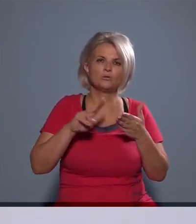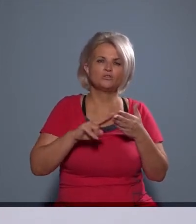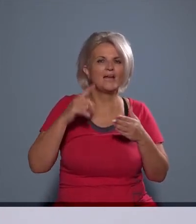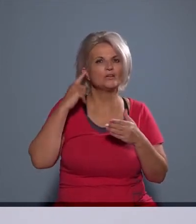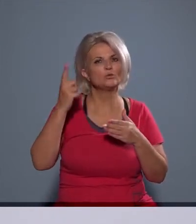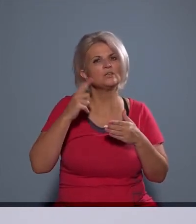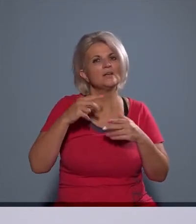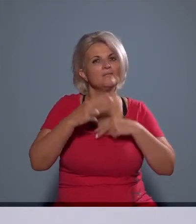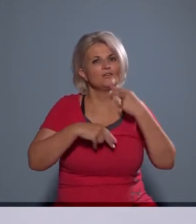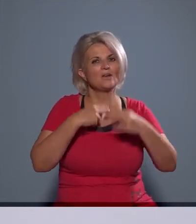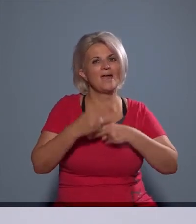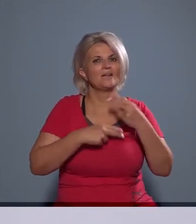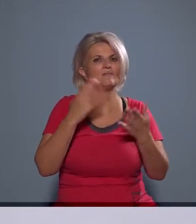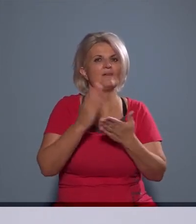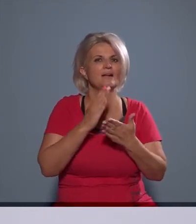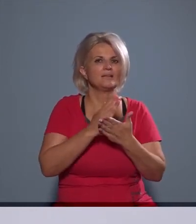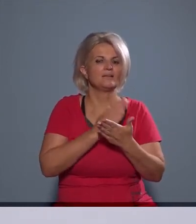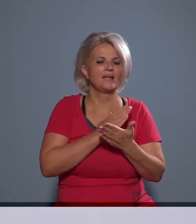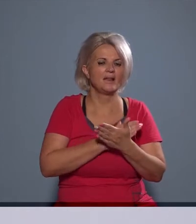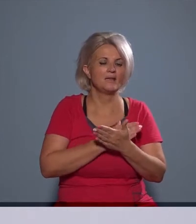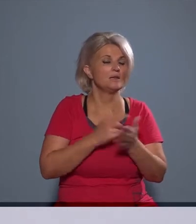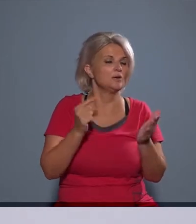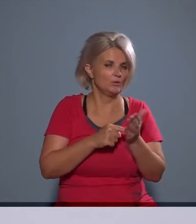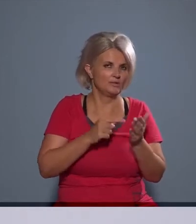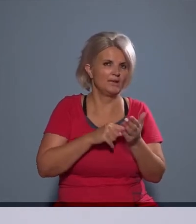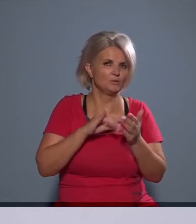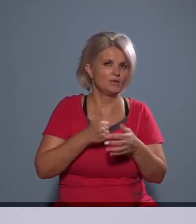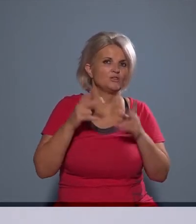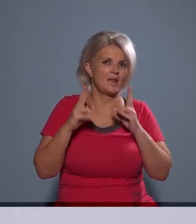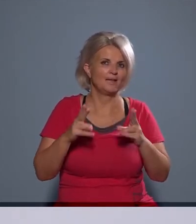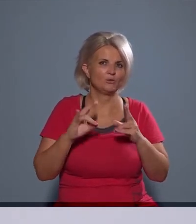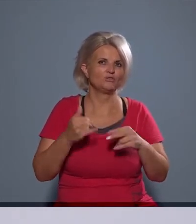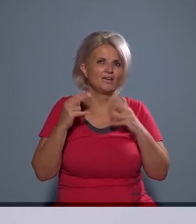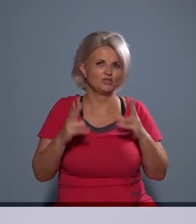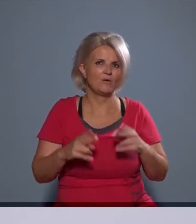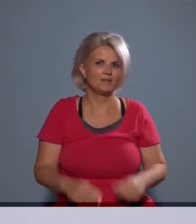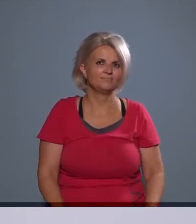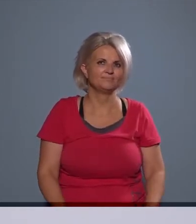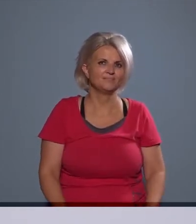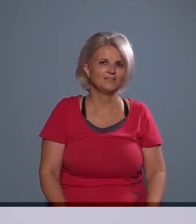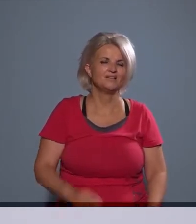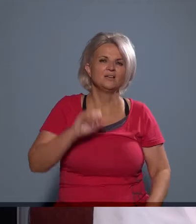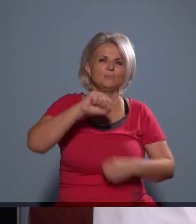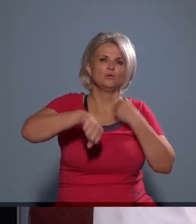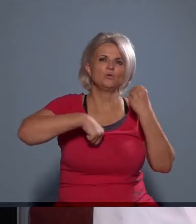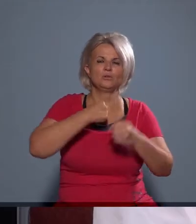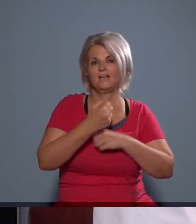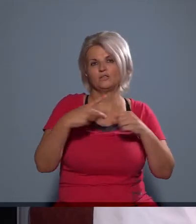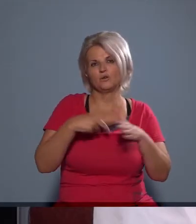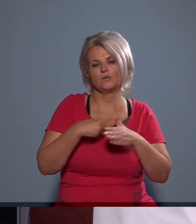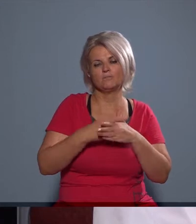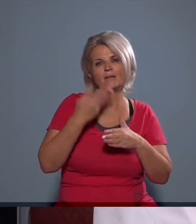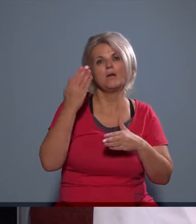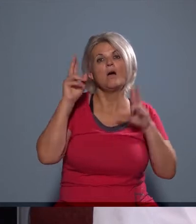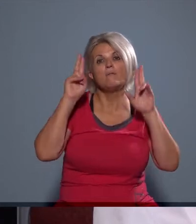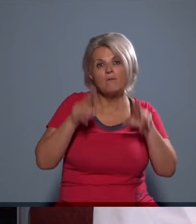vizsgálja ennek a feltételeit, kötelezettsége is van erre, és lehetősége is vannak erre, és aztán persze a működés